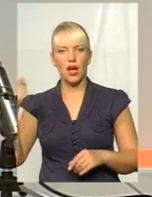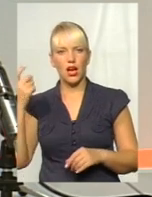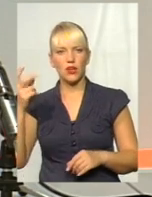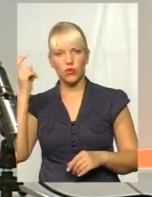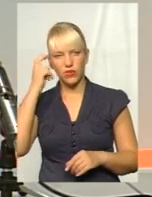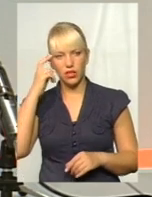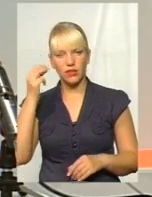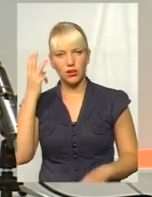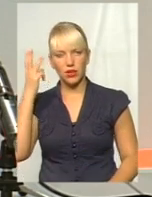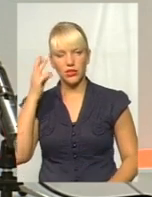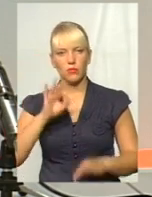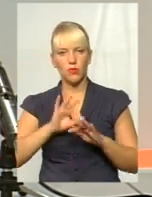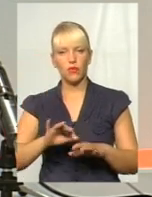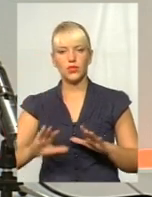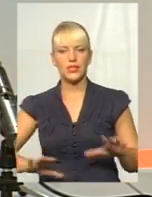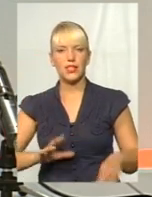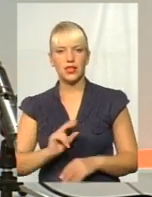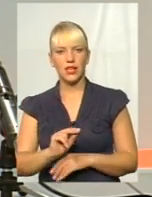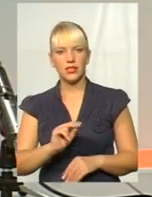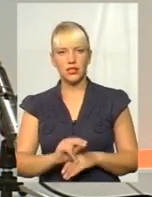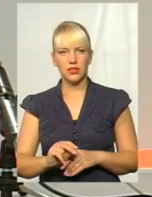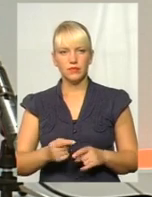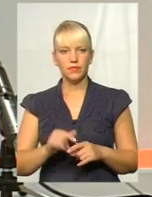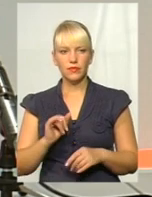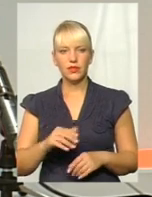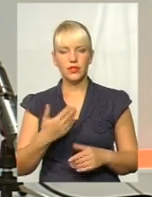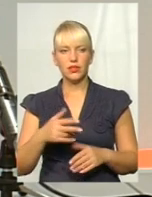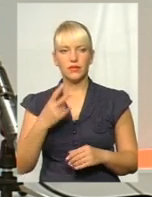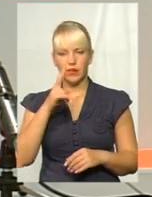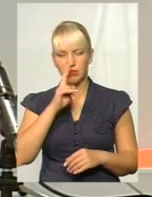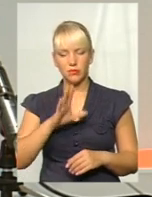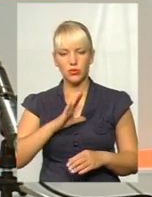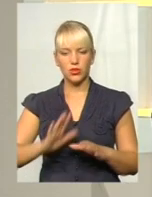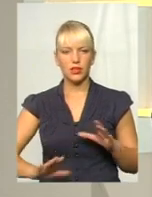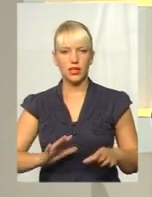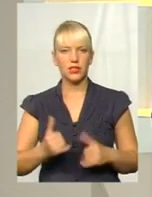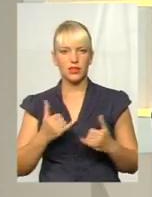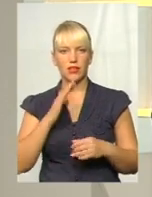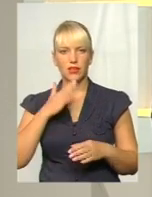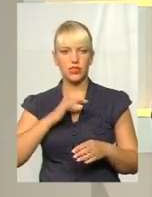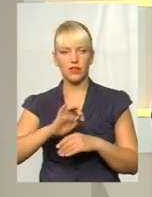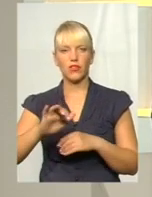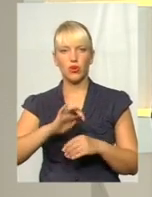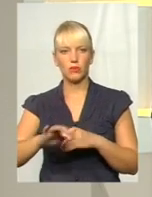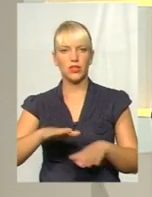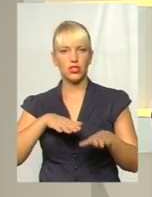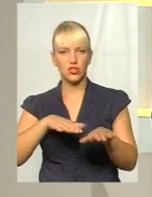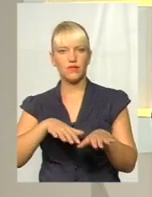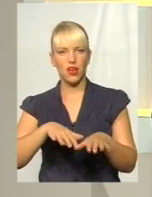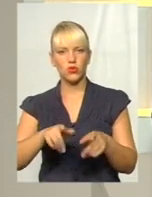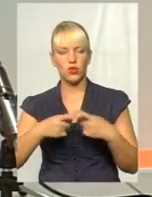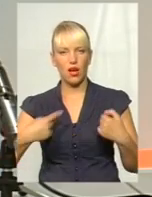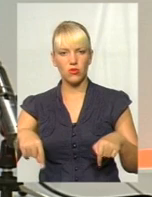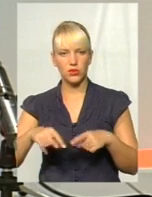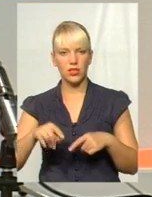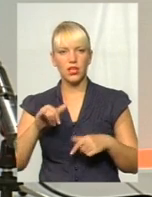в Києві і в Хмельницькому проводяться тренінги. От вже буквально місяць назад пройшли тренінги для наших виробників швейної галузі,